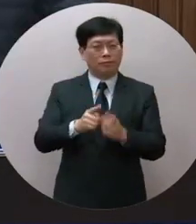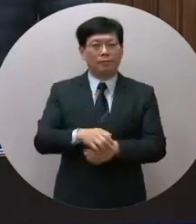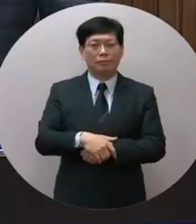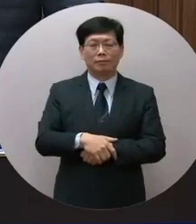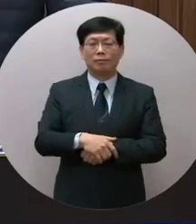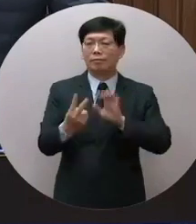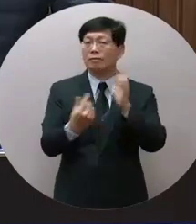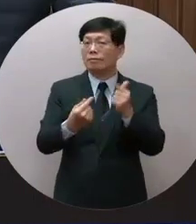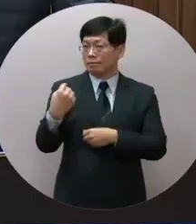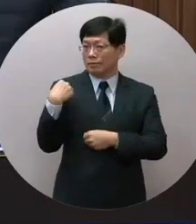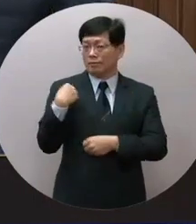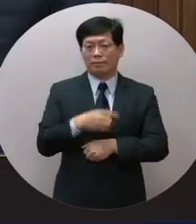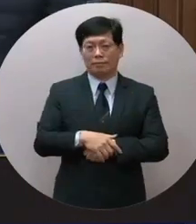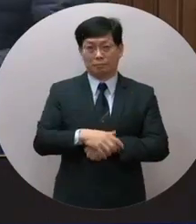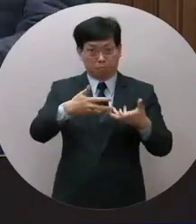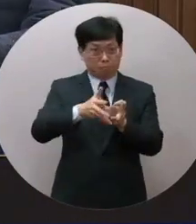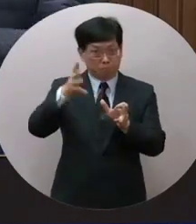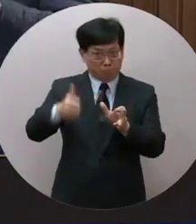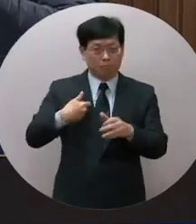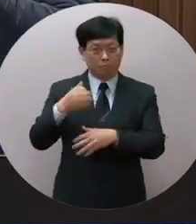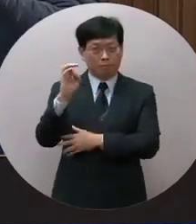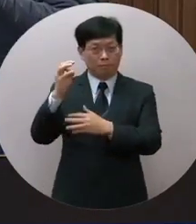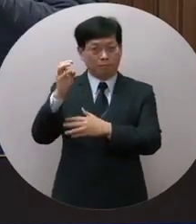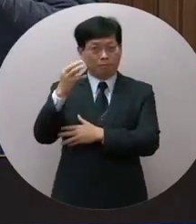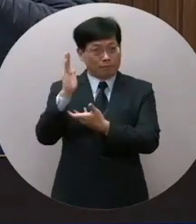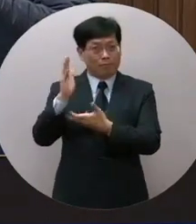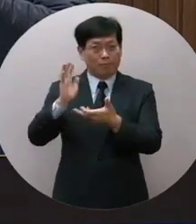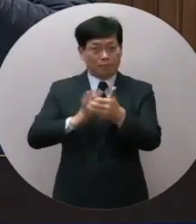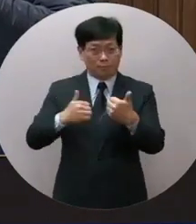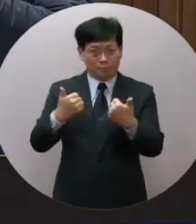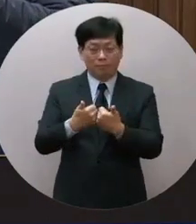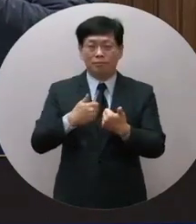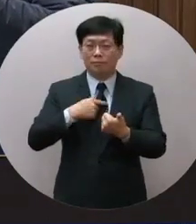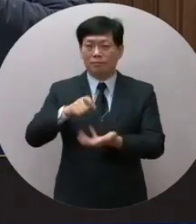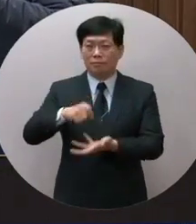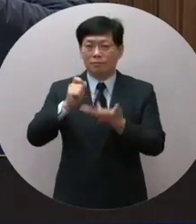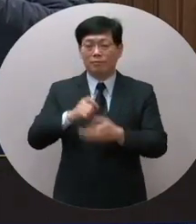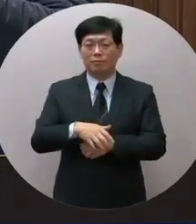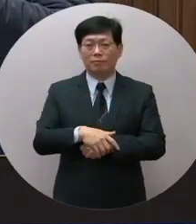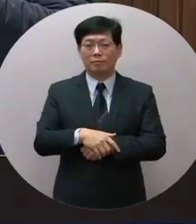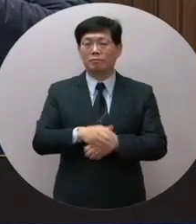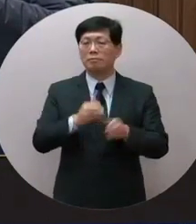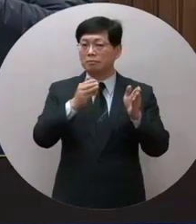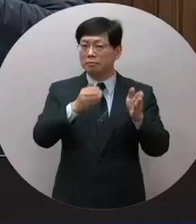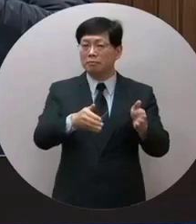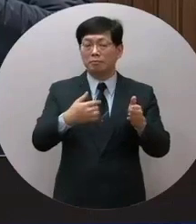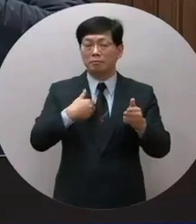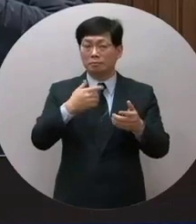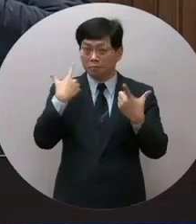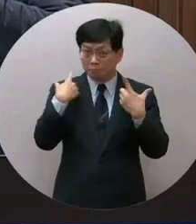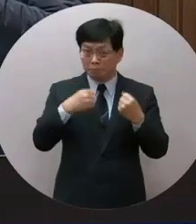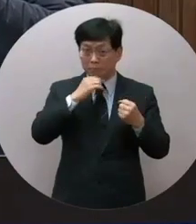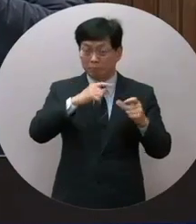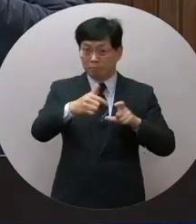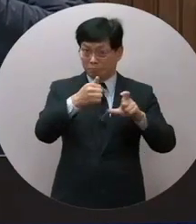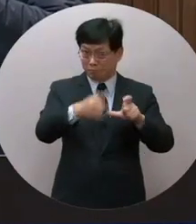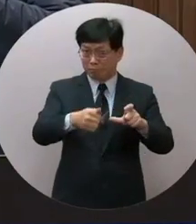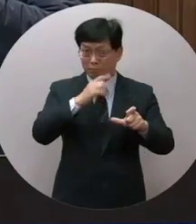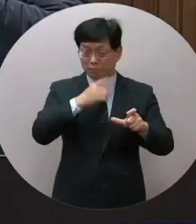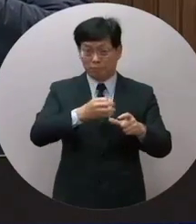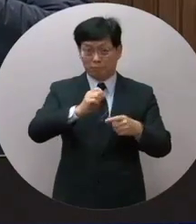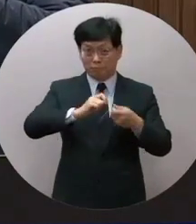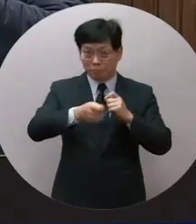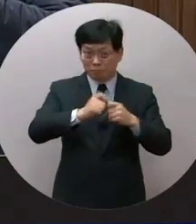反對比如說昨天部長在查委會提到了他提到說對園區市內給租稅優惠